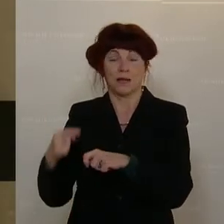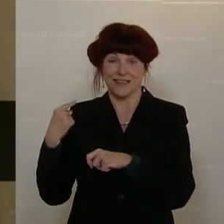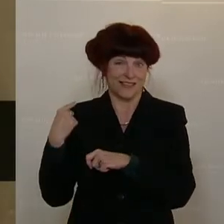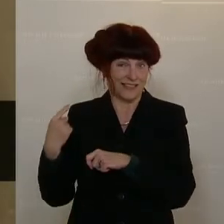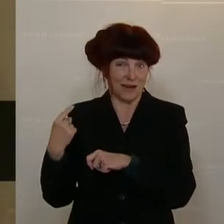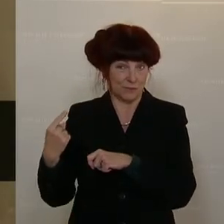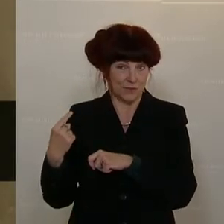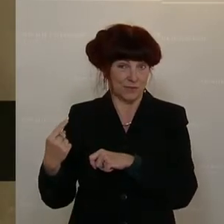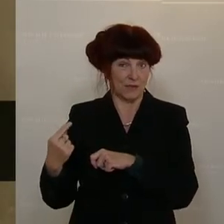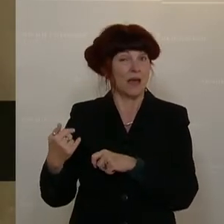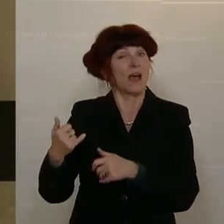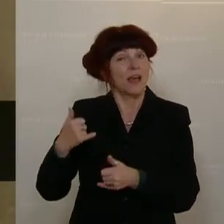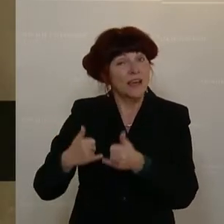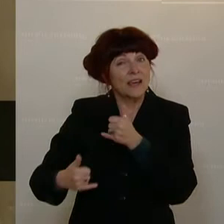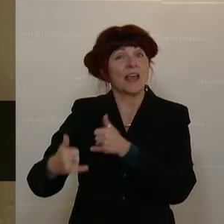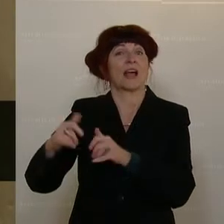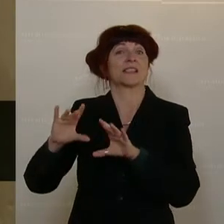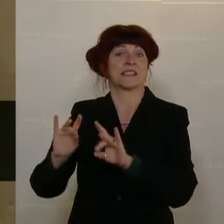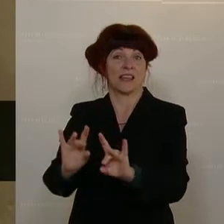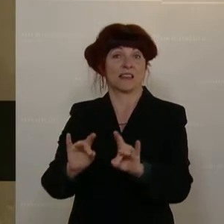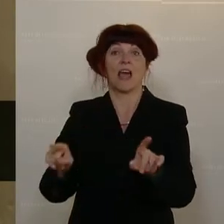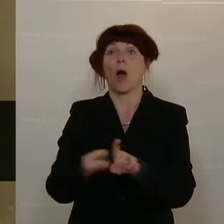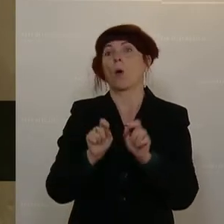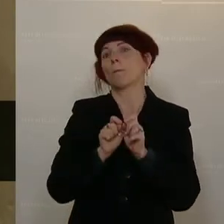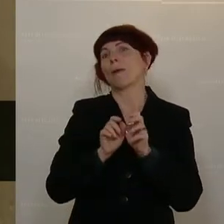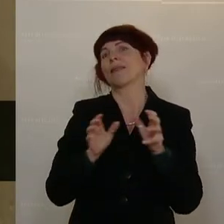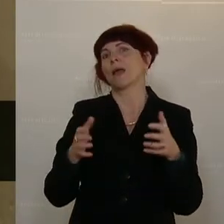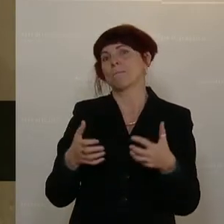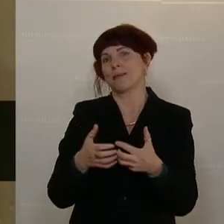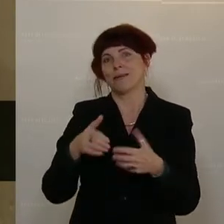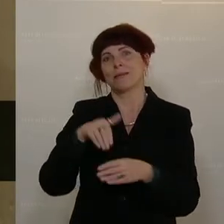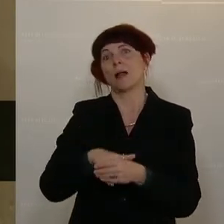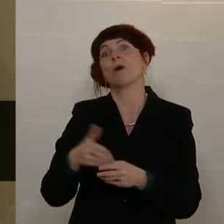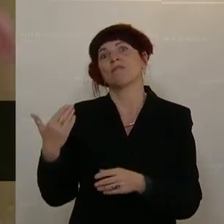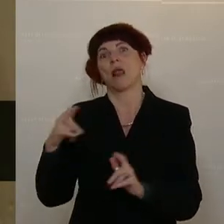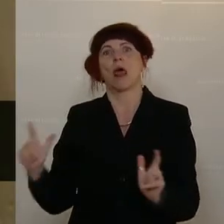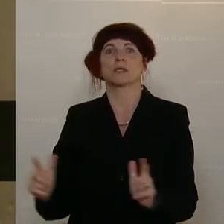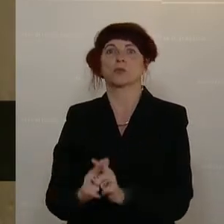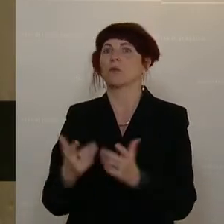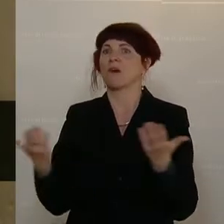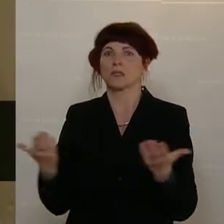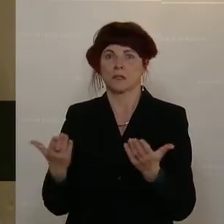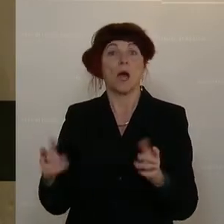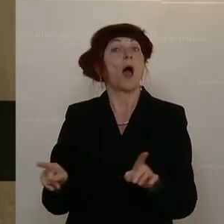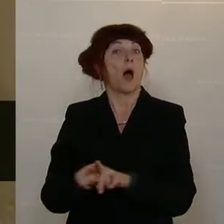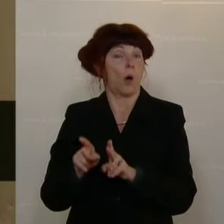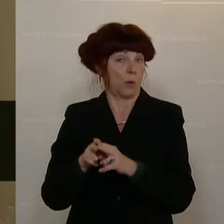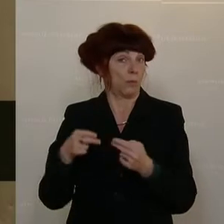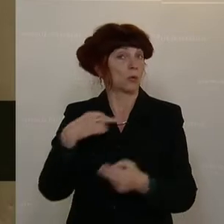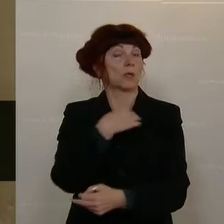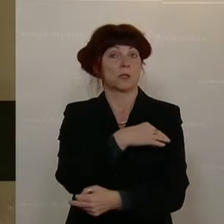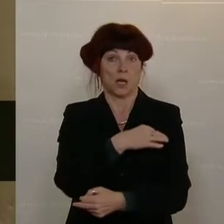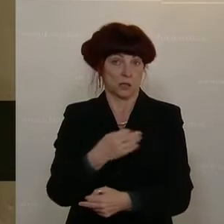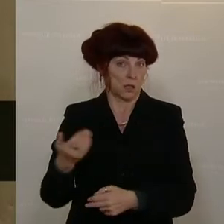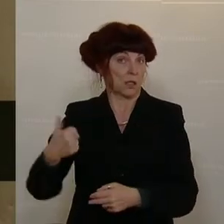in den letzten Jahrzehnten und auch während der Pandemie insbesondere geleistet haben. Alle hier Sitzner haben einmal